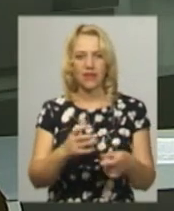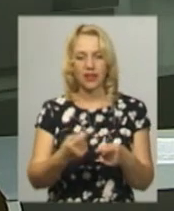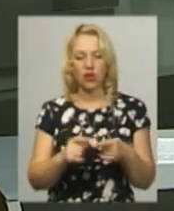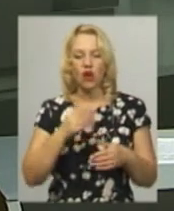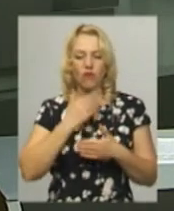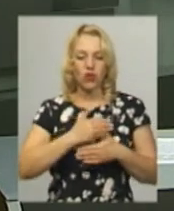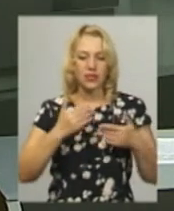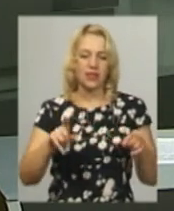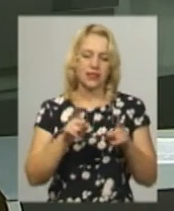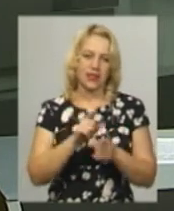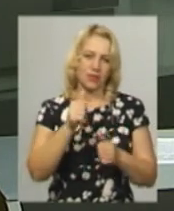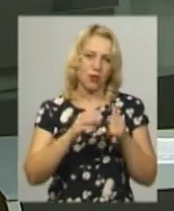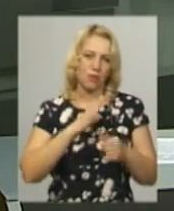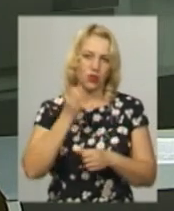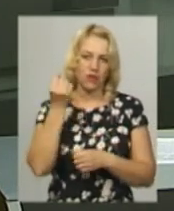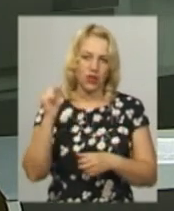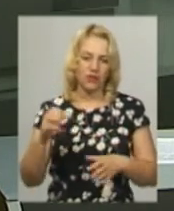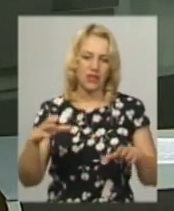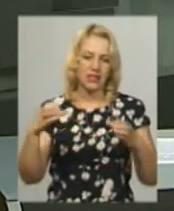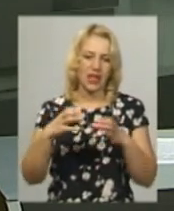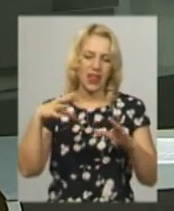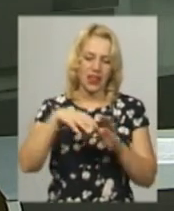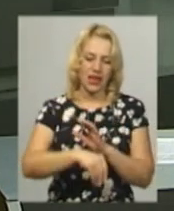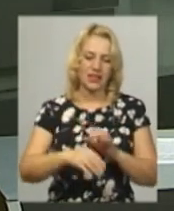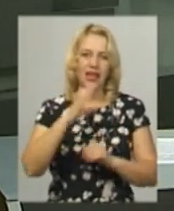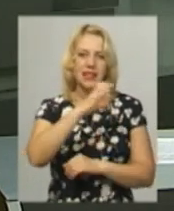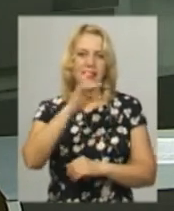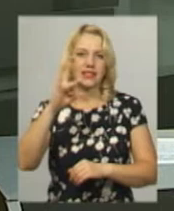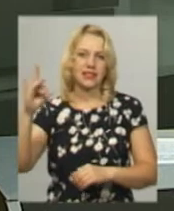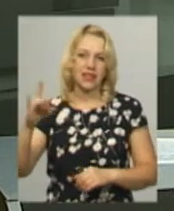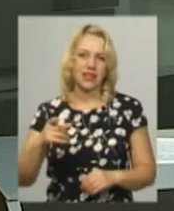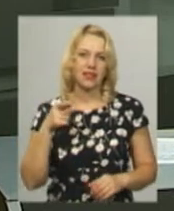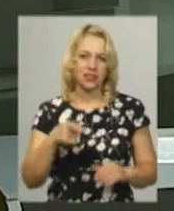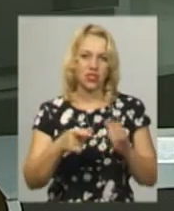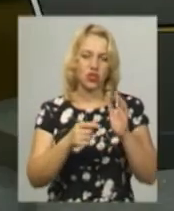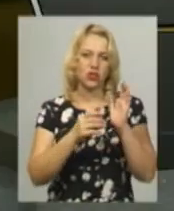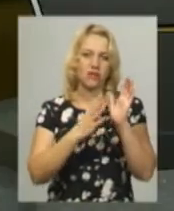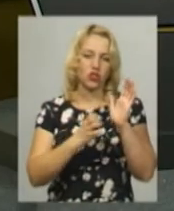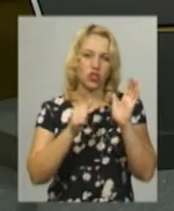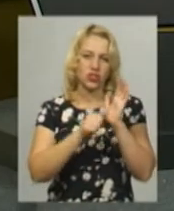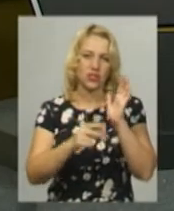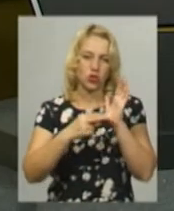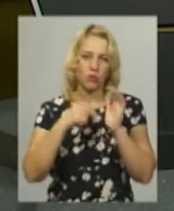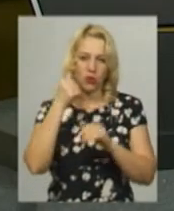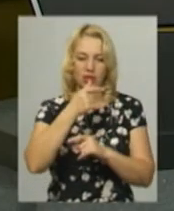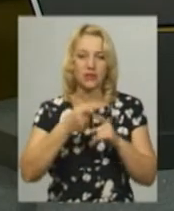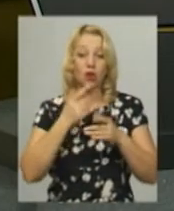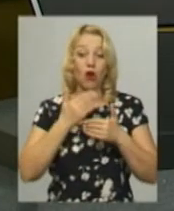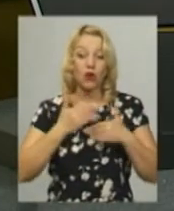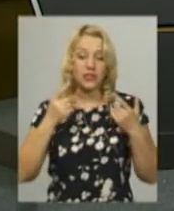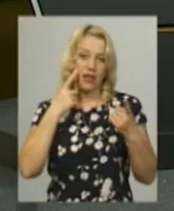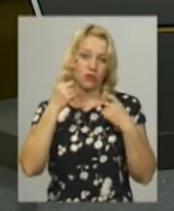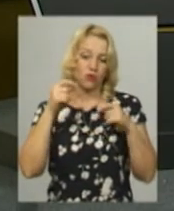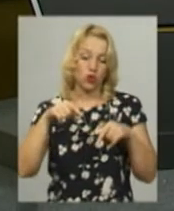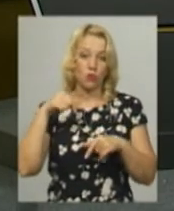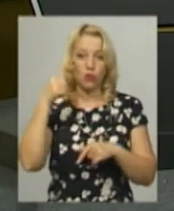вигравали такі змагання у складі молодіжної збірної СРСР у 1977 році. Це була остання інформація цього випуску.